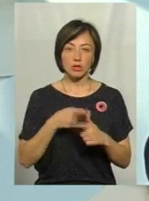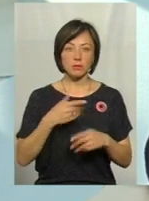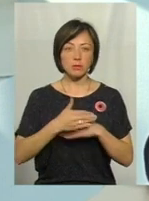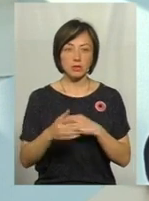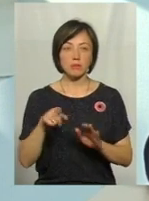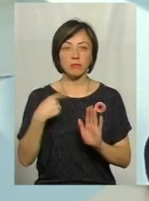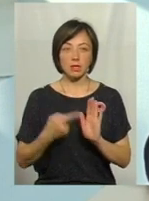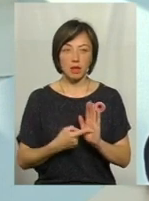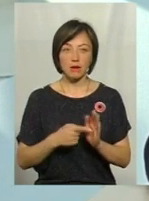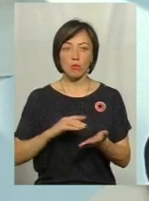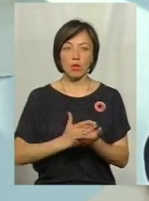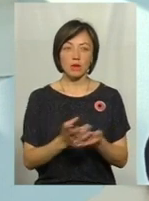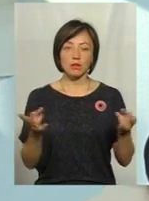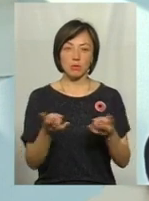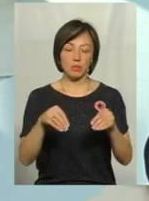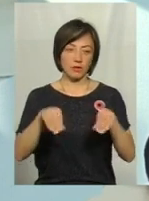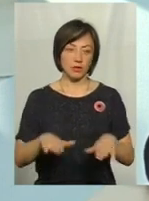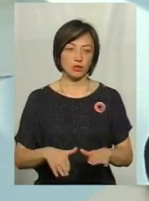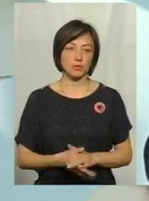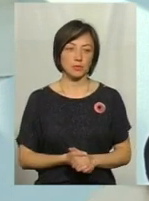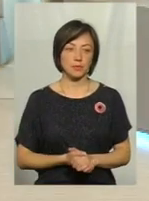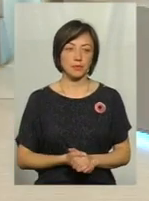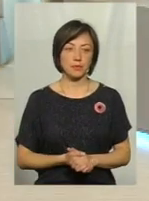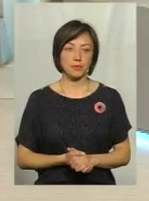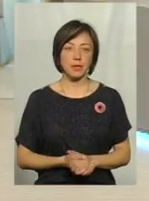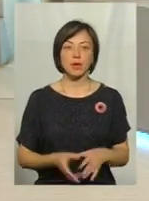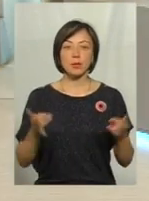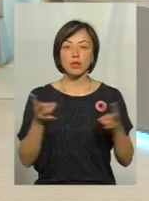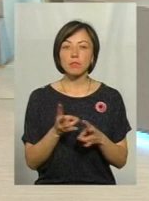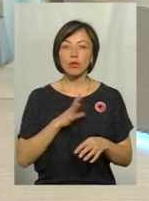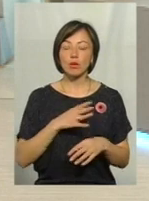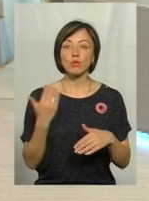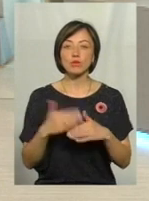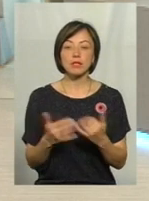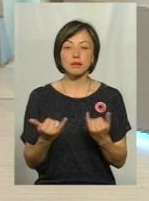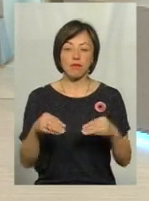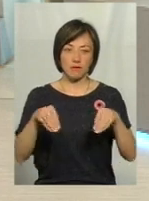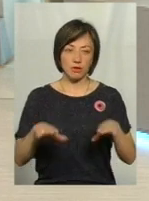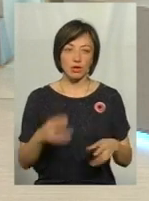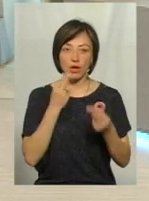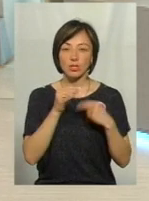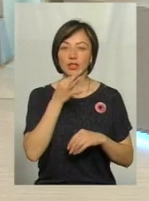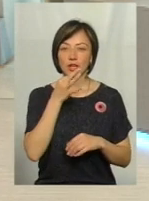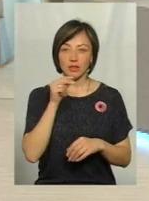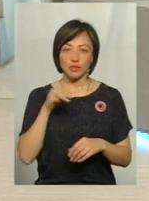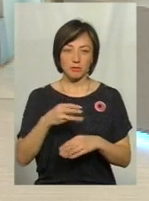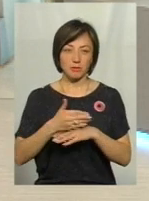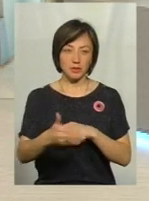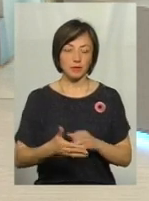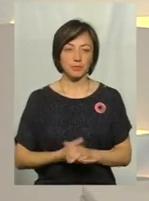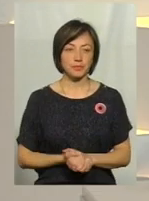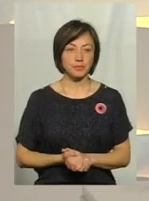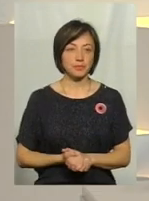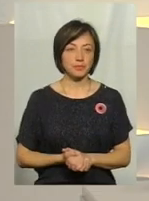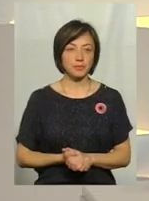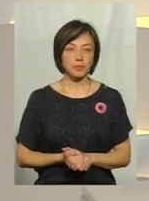питання нашим політикам потрібно буде вирішувати. Потрібно було вже вірювати. Ну, краще рано. Ну,